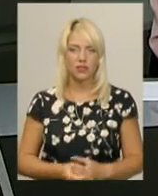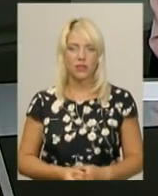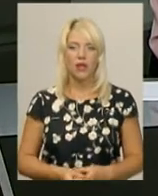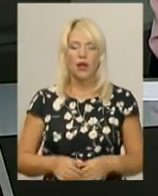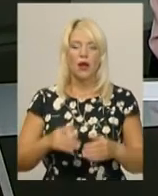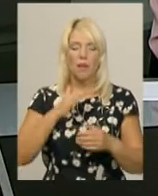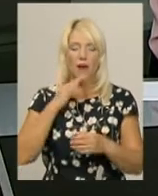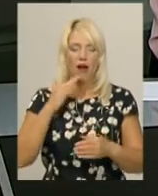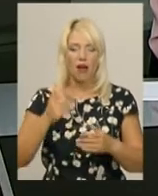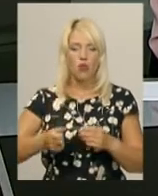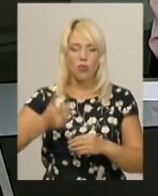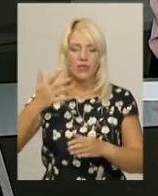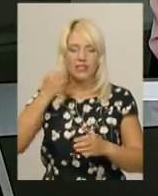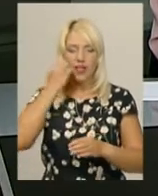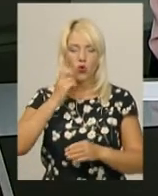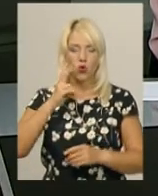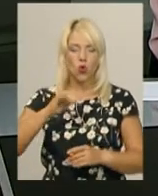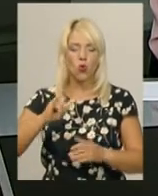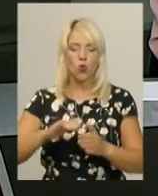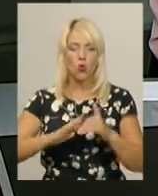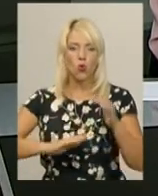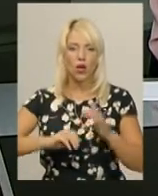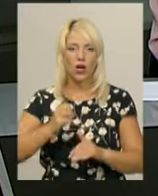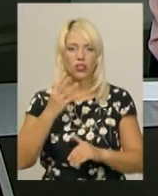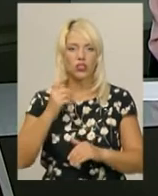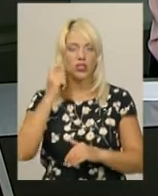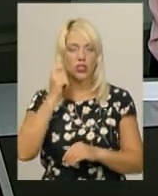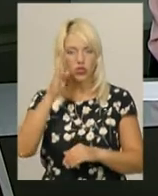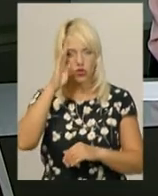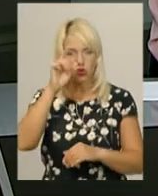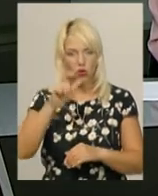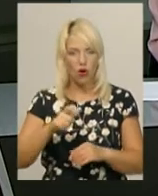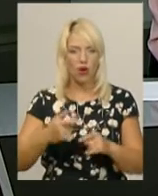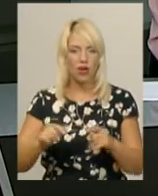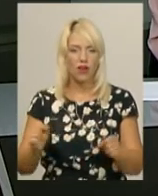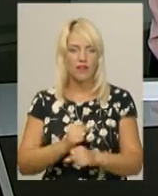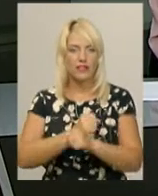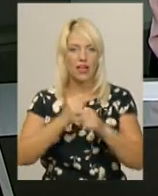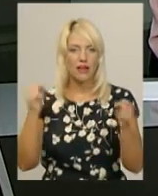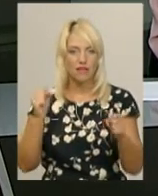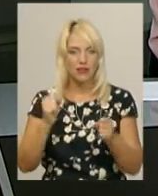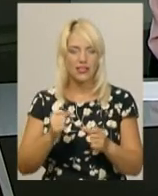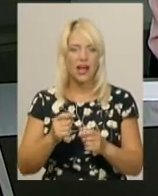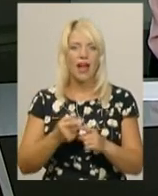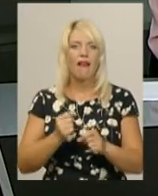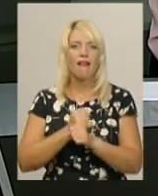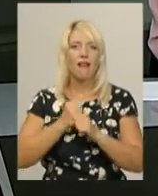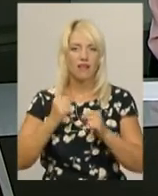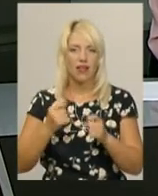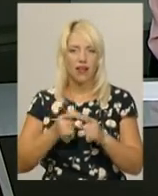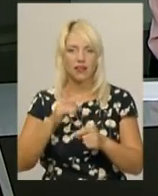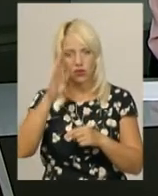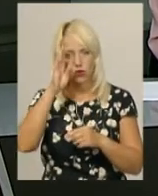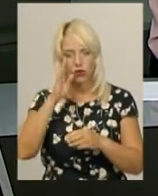Багатоповерхівці у Старокостянтинові в руках у 14-річного школяра розірвався запал від гранати. Хлопця з важкими травмами